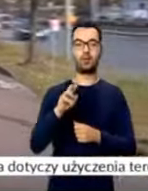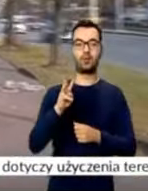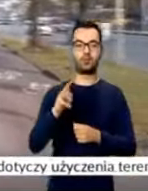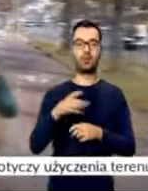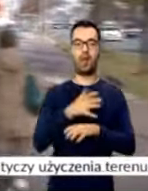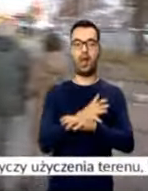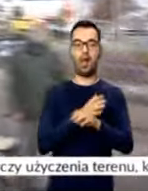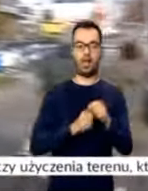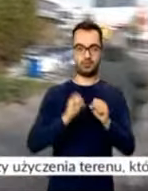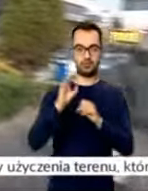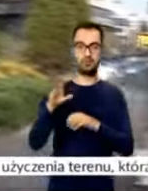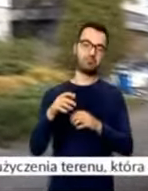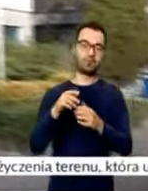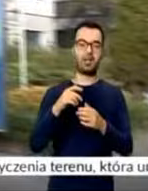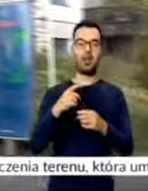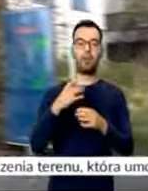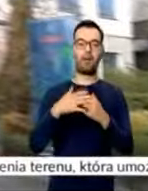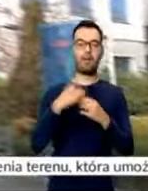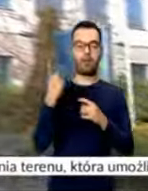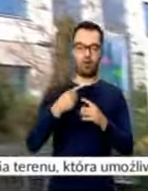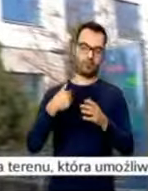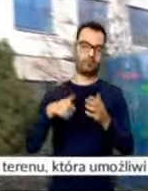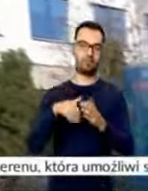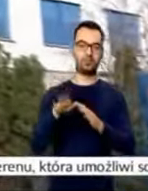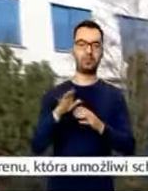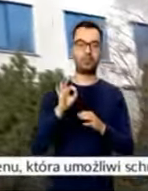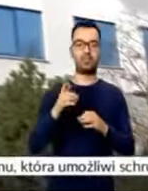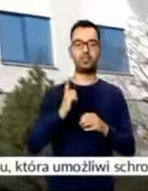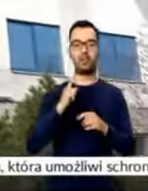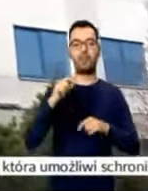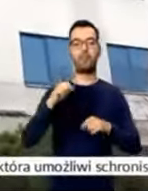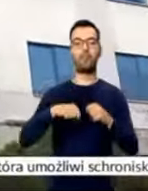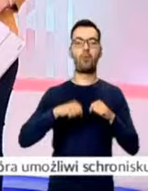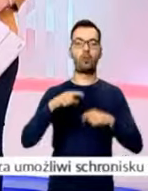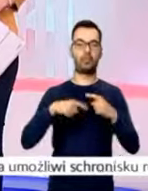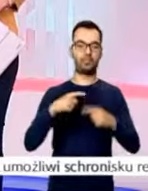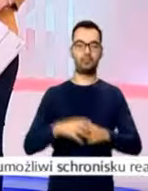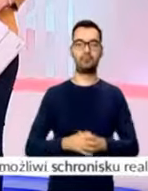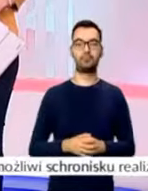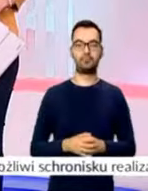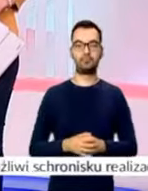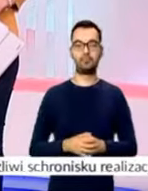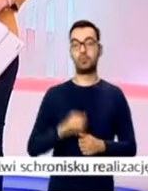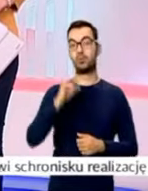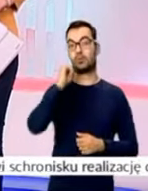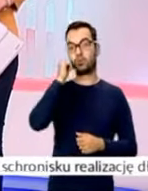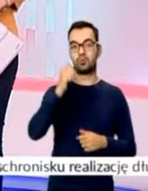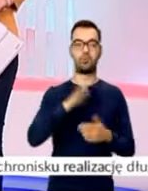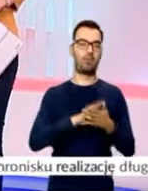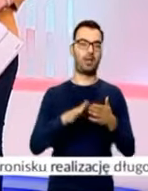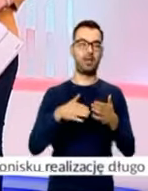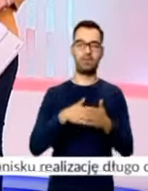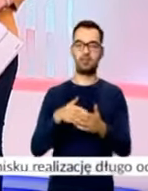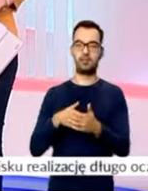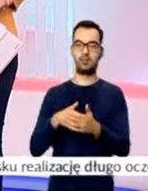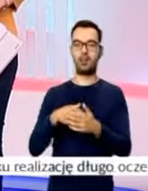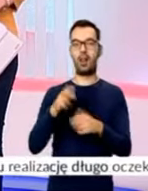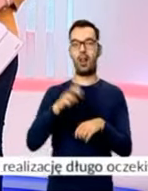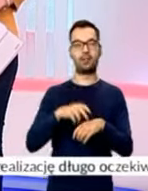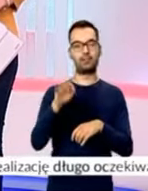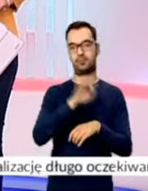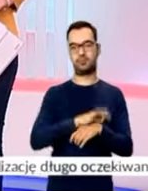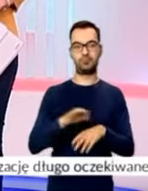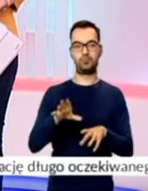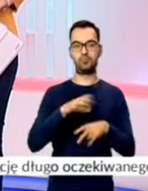aresztu, z którego wyszedł po 11 miesiącach. Obecnie czeka na proces. Od jutra bez limitów przyjęć do lekarzy